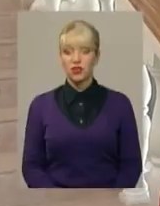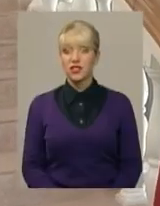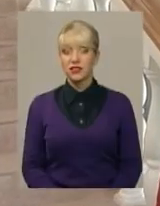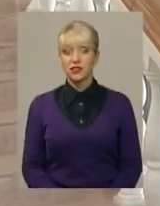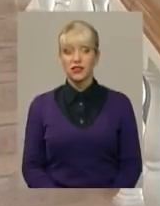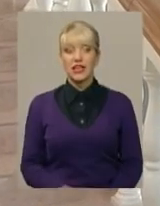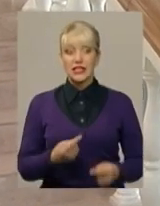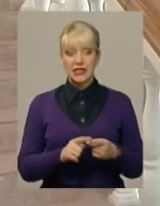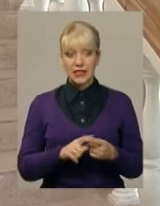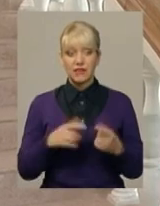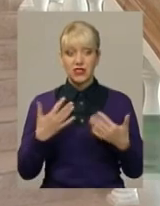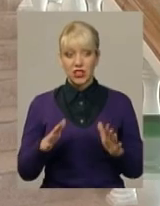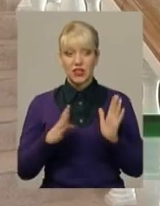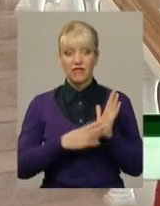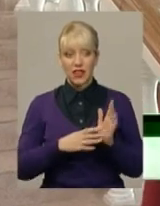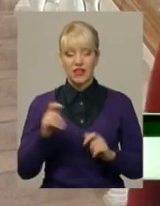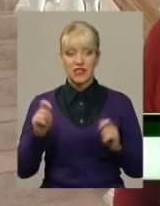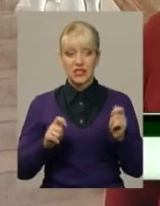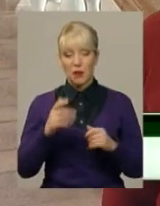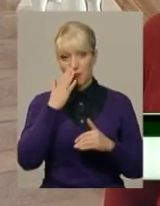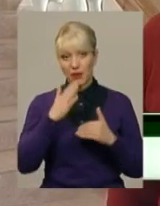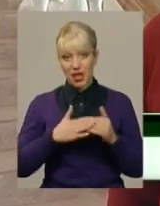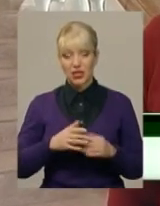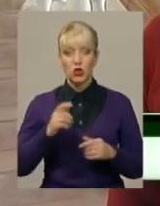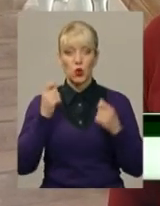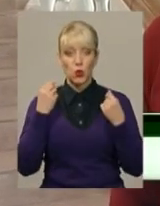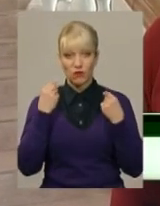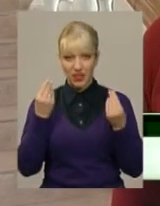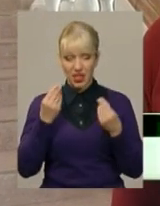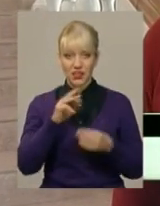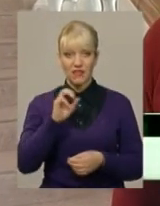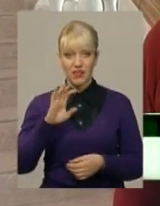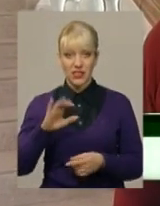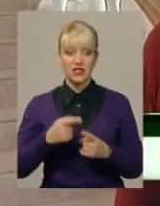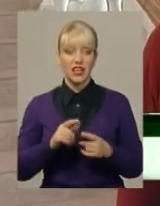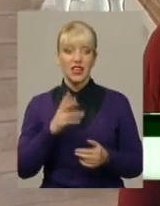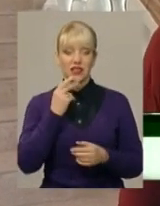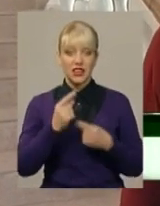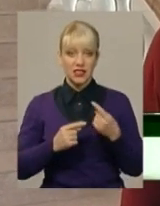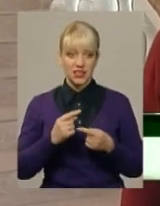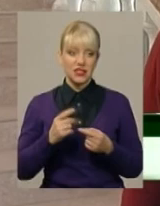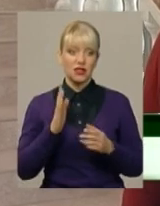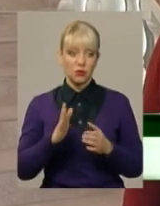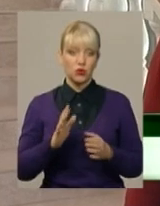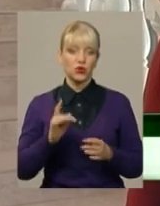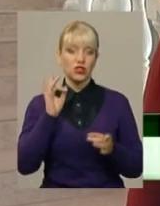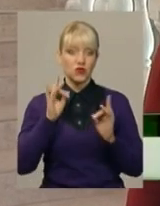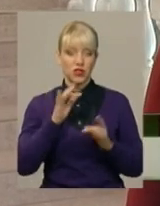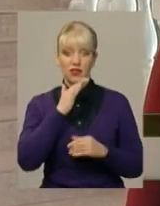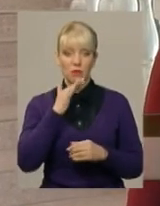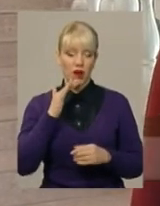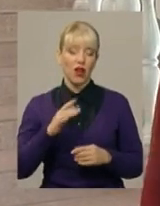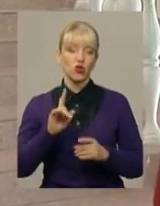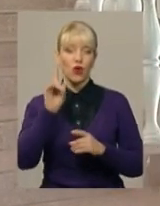Це вже дев'ятий фестиваль перед ювілейний, наш камерфест. І як завжди традиційно в камерфесті буде звучати дуже багато української